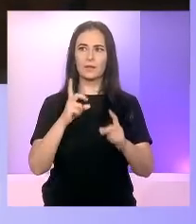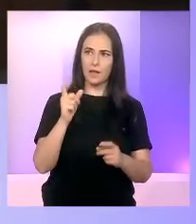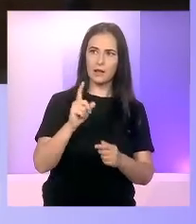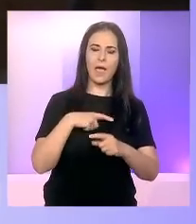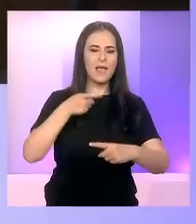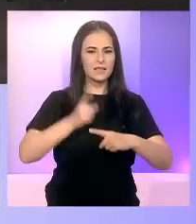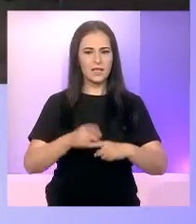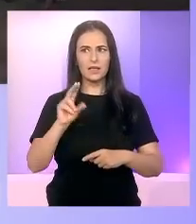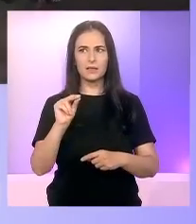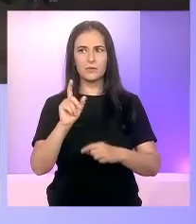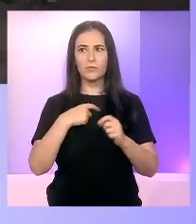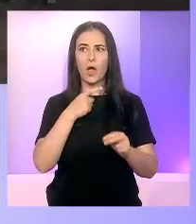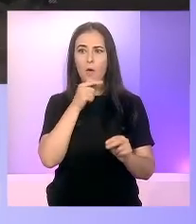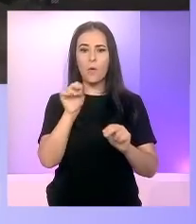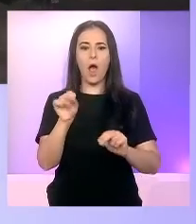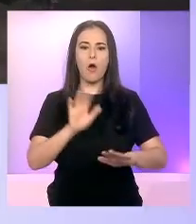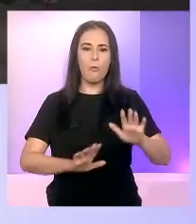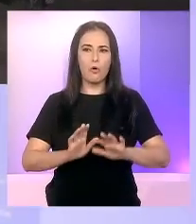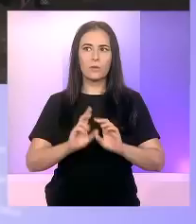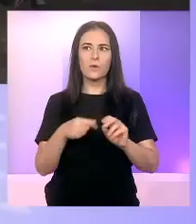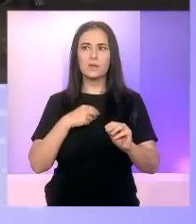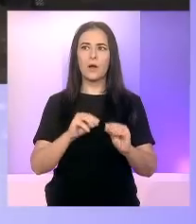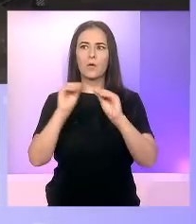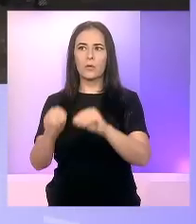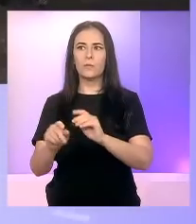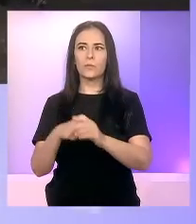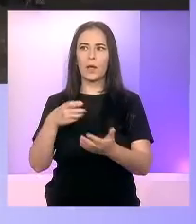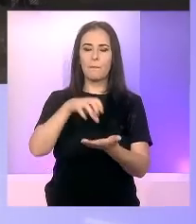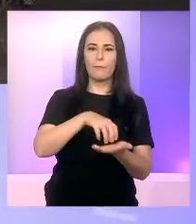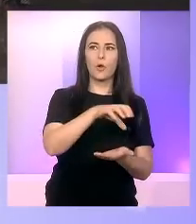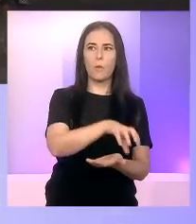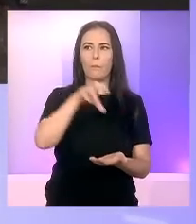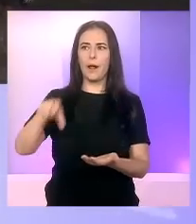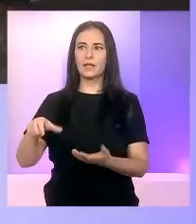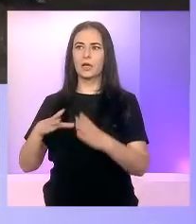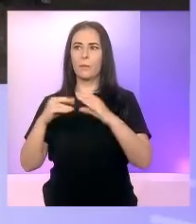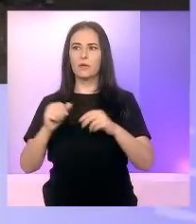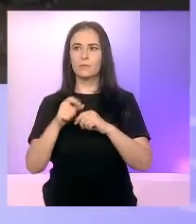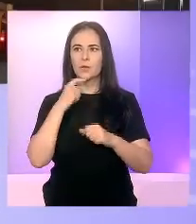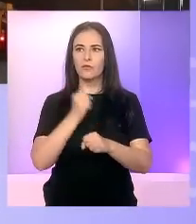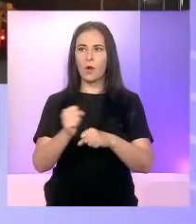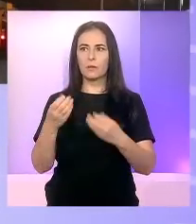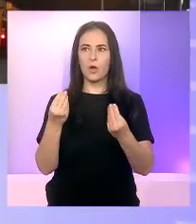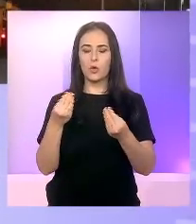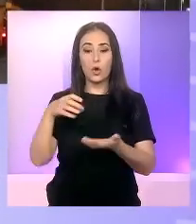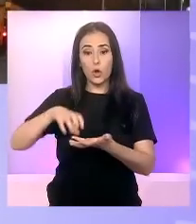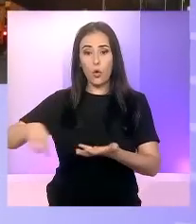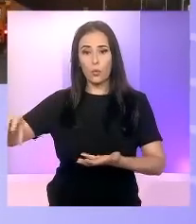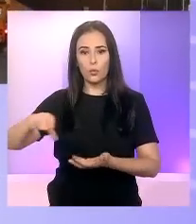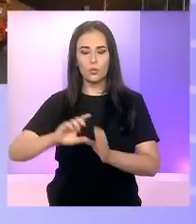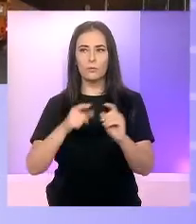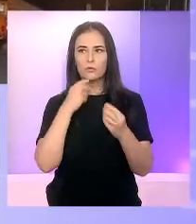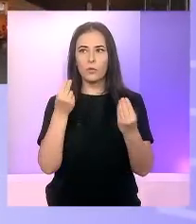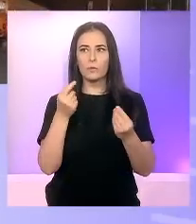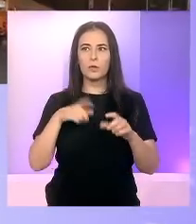XYZ. Și le putem acomoda într-o rețea România, căci fermierii au foarte multe silozuri care